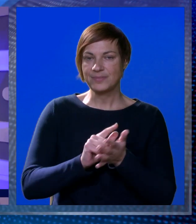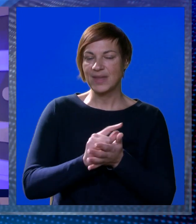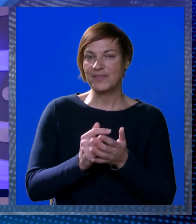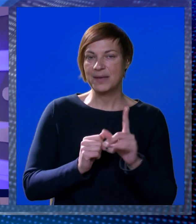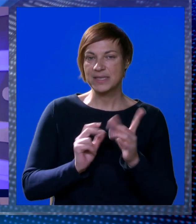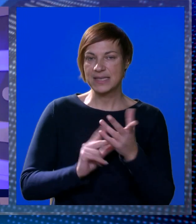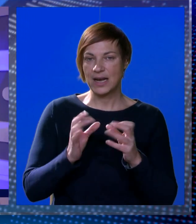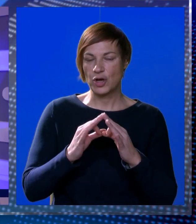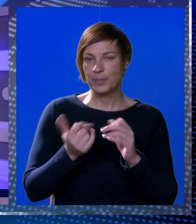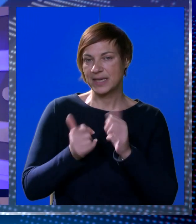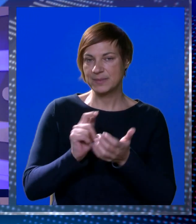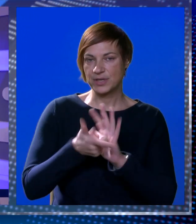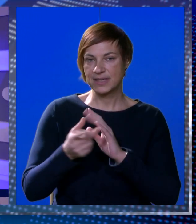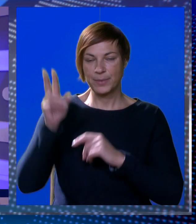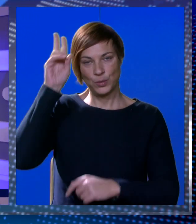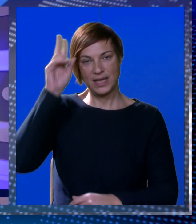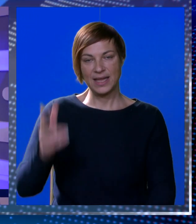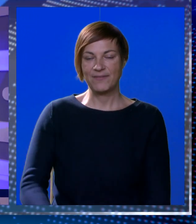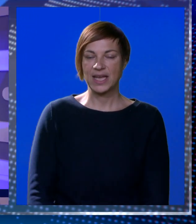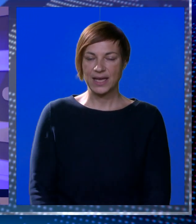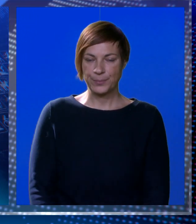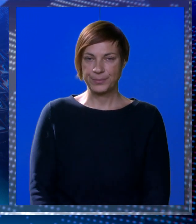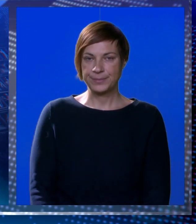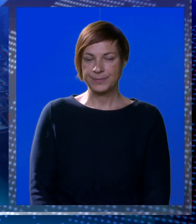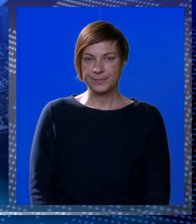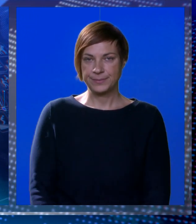Vrijeme je za Davora Lopina i sportske minute dnevnika.